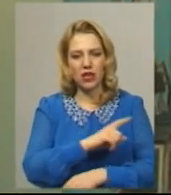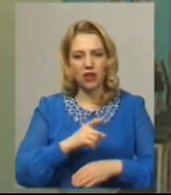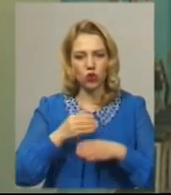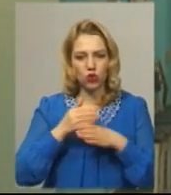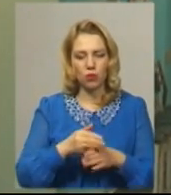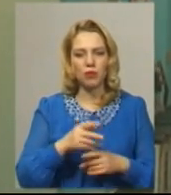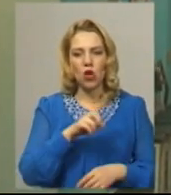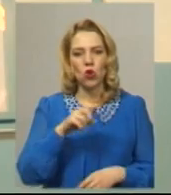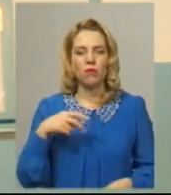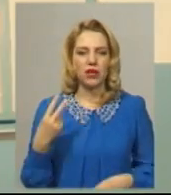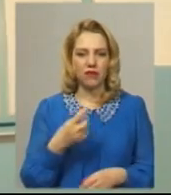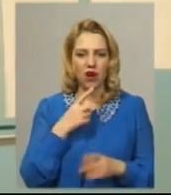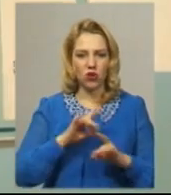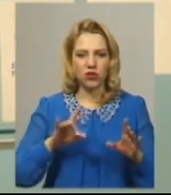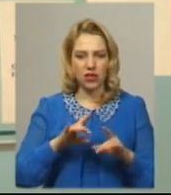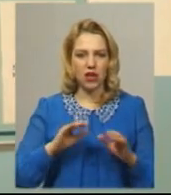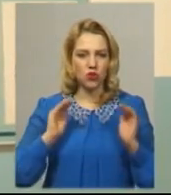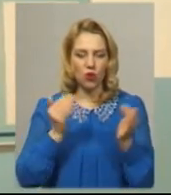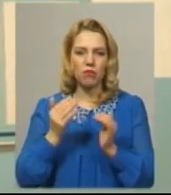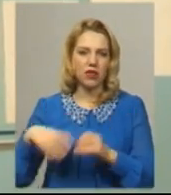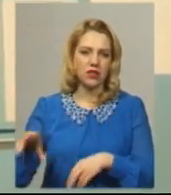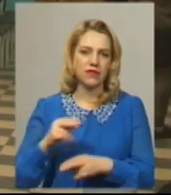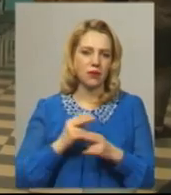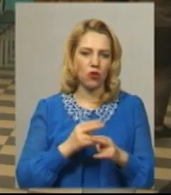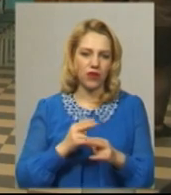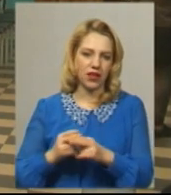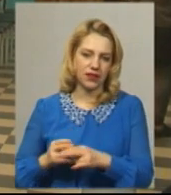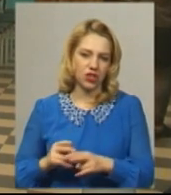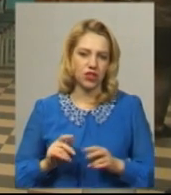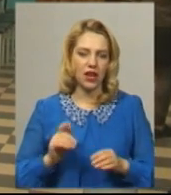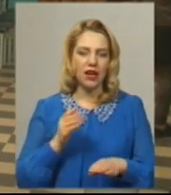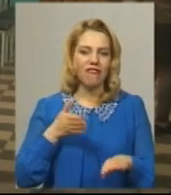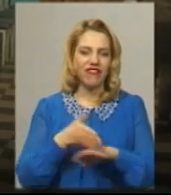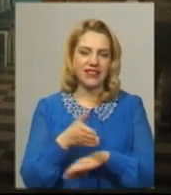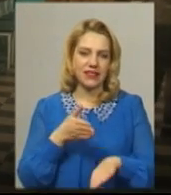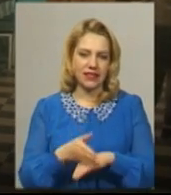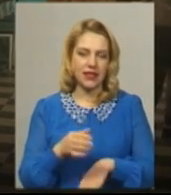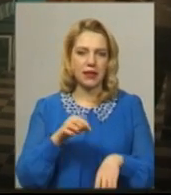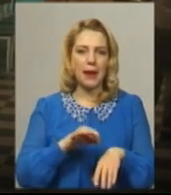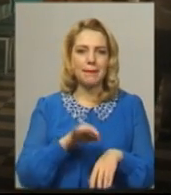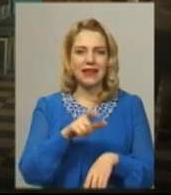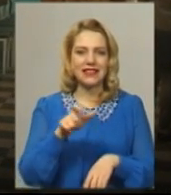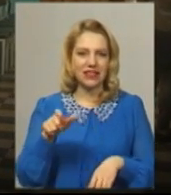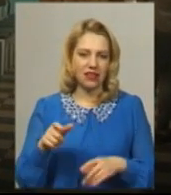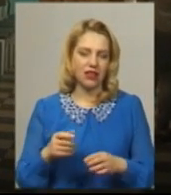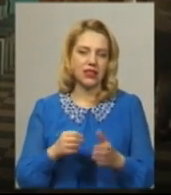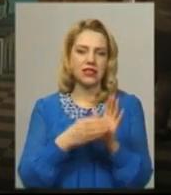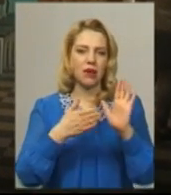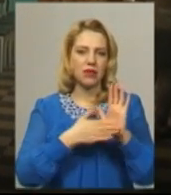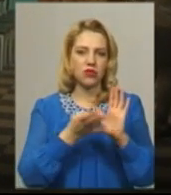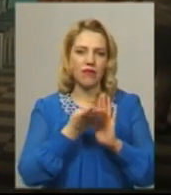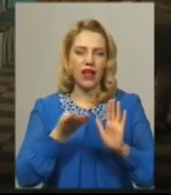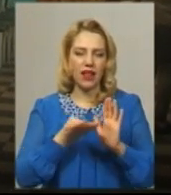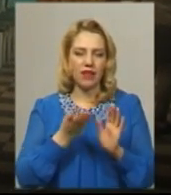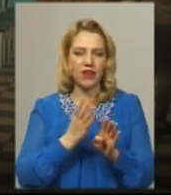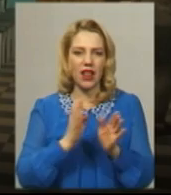Світлана Оленкевич каже, обмежили всі профілактичні візити. Пацієнти зазвичай записуються в електронну, в